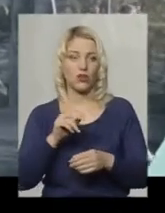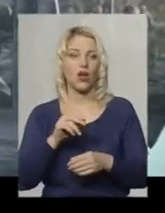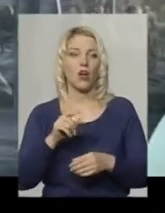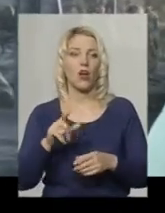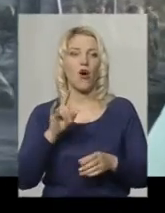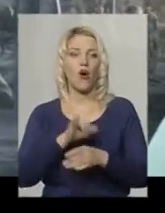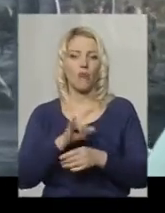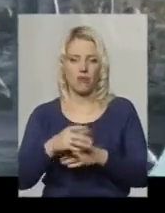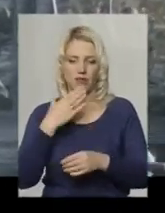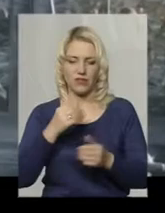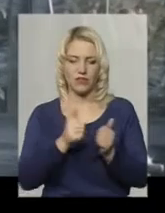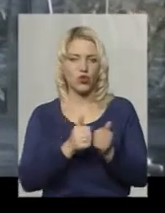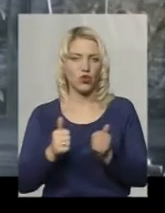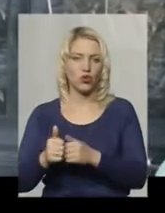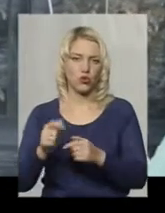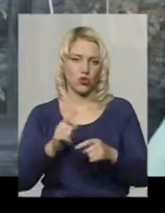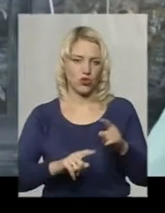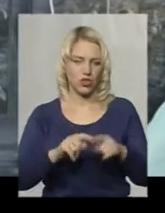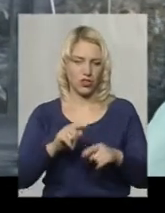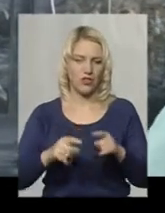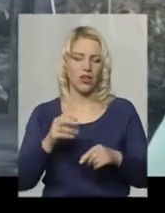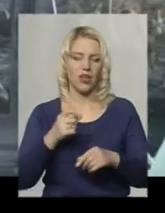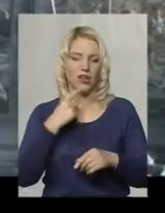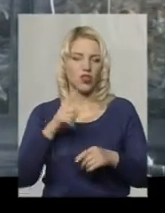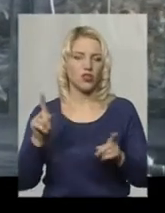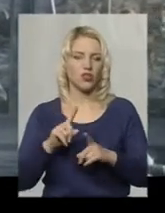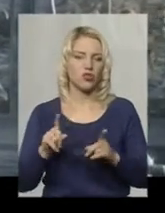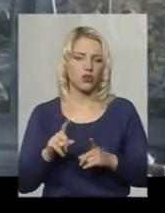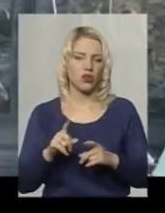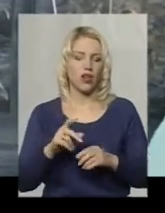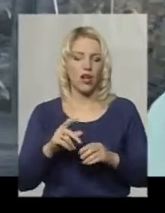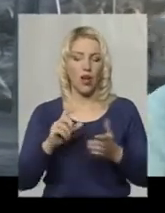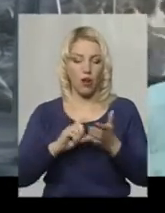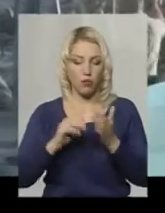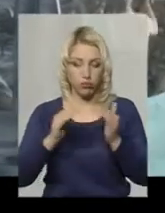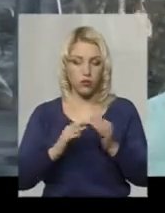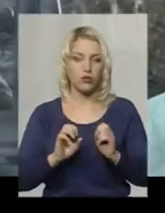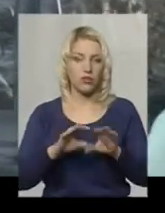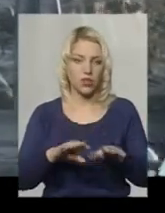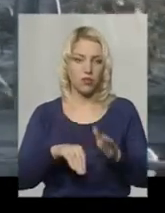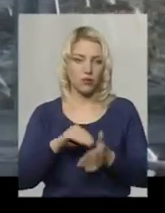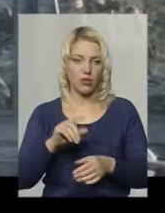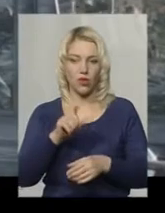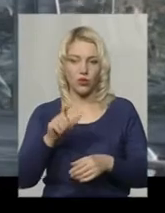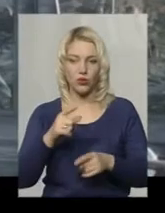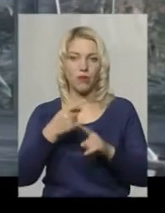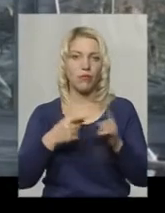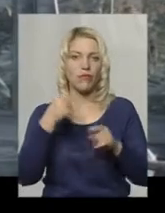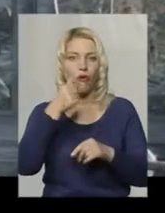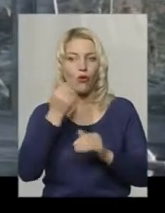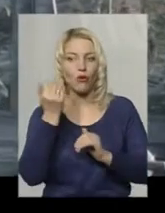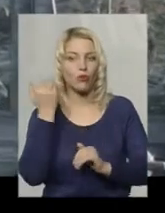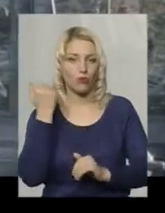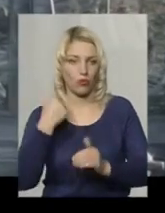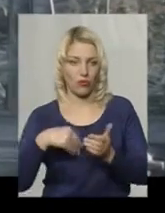своїх рідних сусідів, які живуть з нею. Каже, що все, будинок, здається, купляйте. От люди прийшли, які півроку тому купили, квартиру вона їй